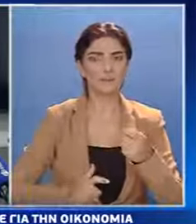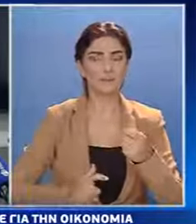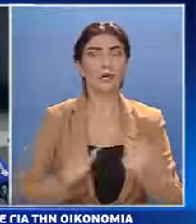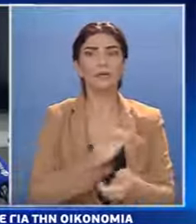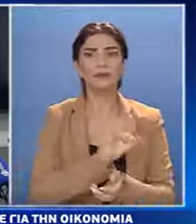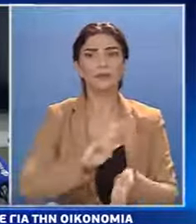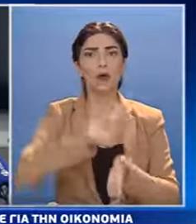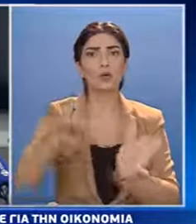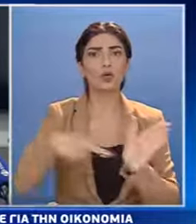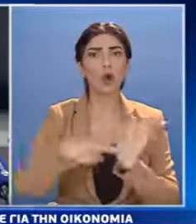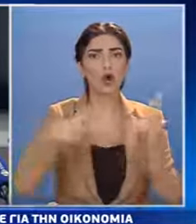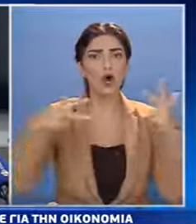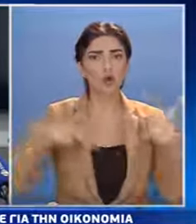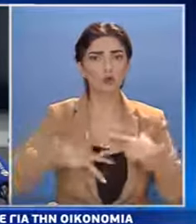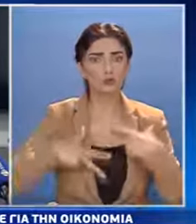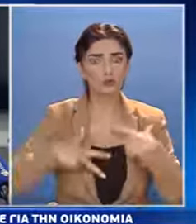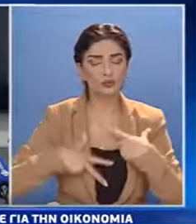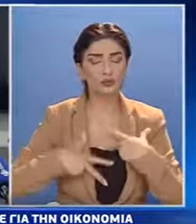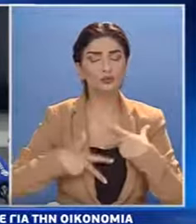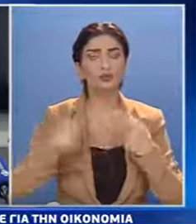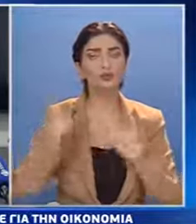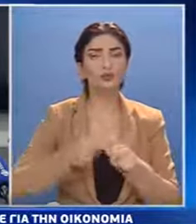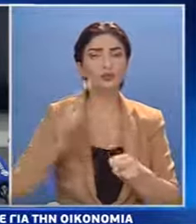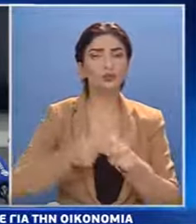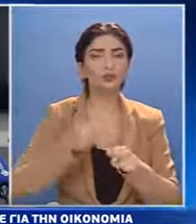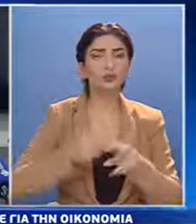ρόλο στην πρόθεση της κοινωνικής σύγκλησης και συνοχής.